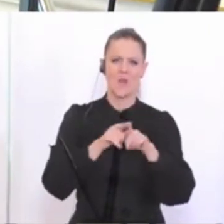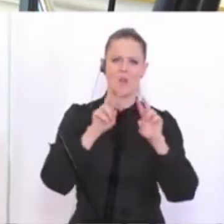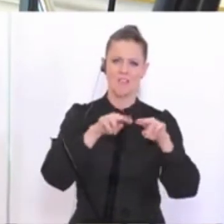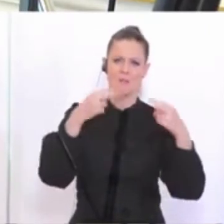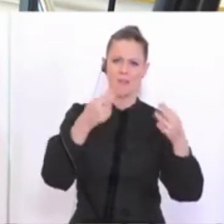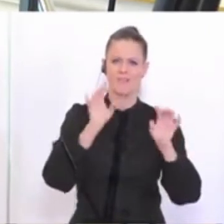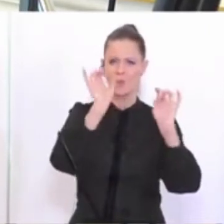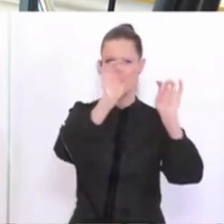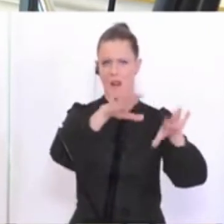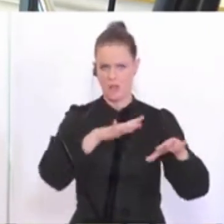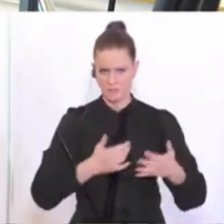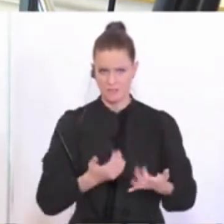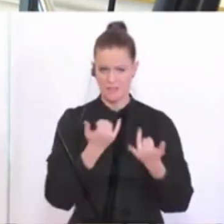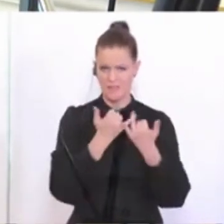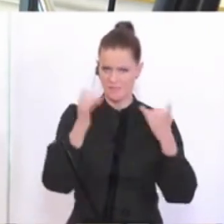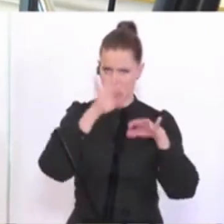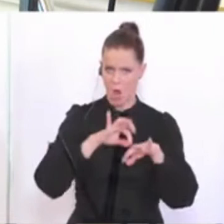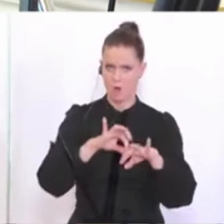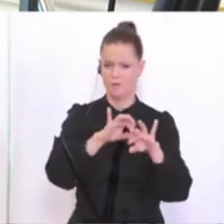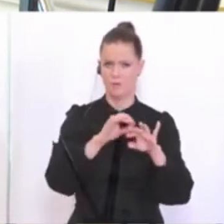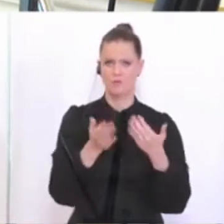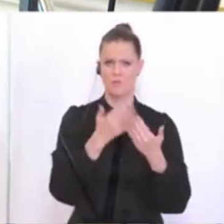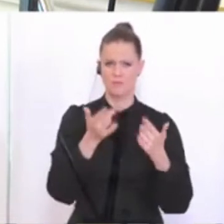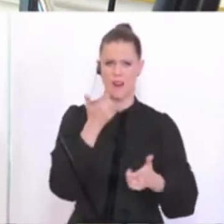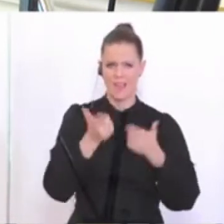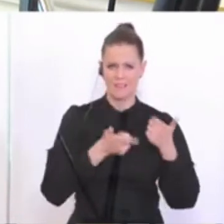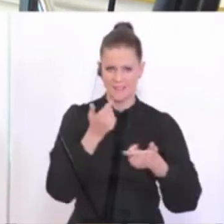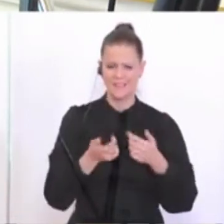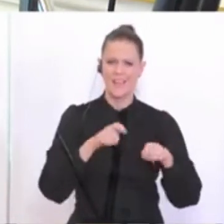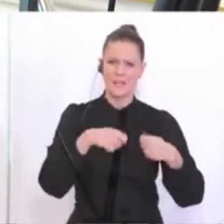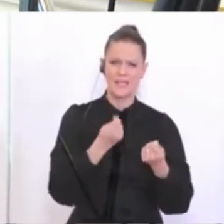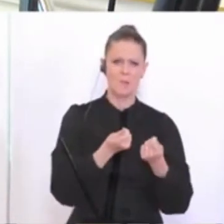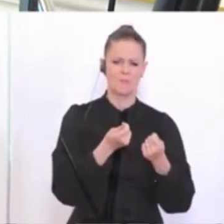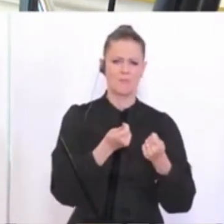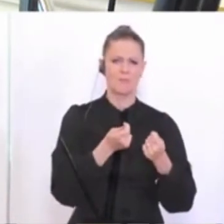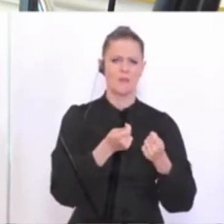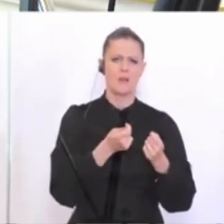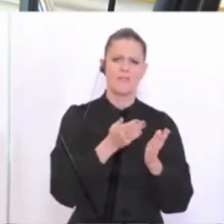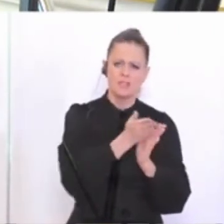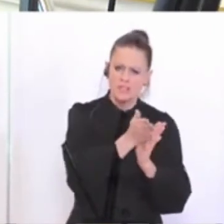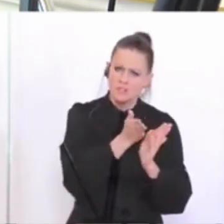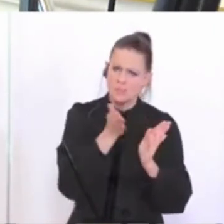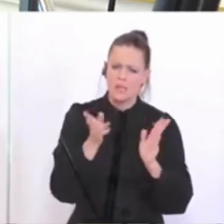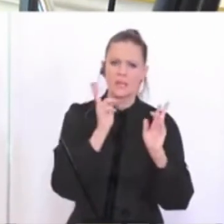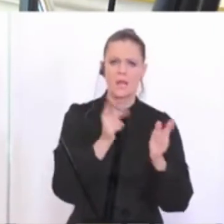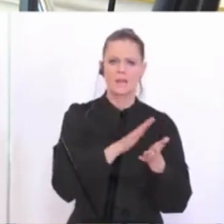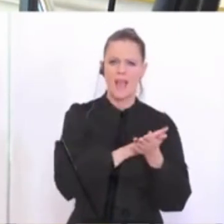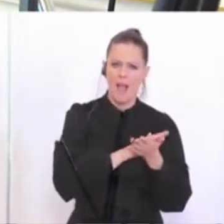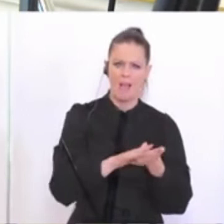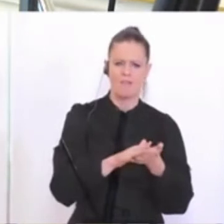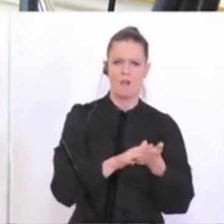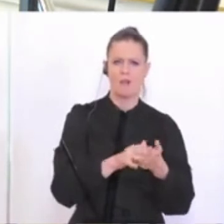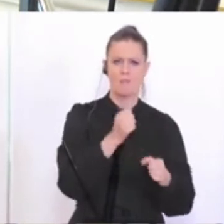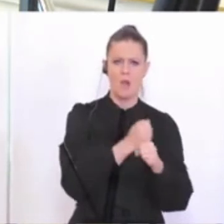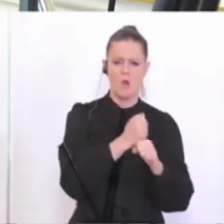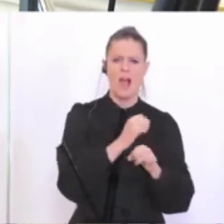ich den Eindruck gehabt, wie Sie das ausführen. In der Leichtathletik gibt es wahrscheinlich Disziplinen, die relativ leicht durchzuführen sind. Eine Hürdensprin stelle